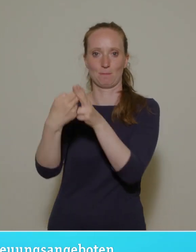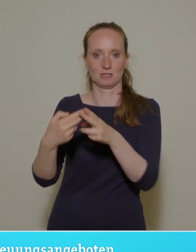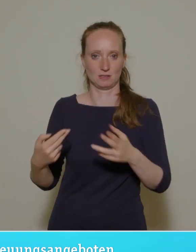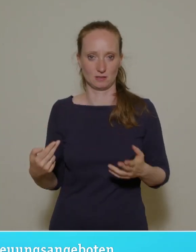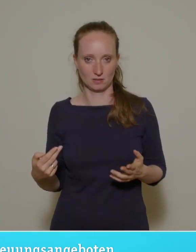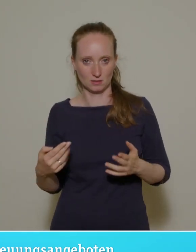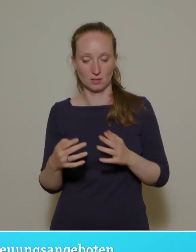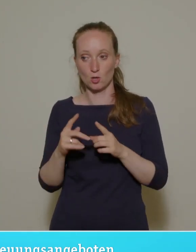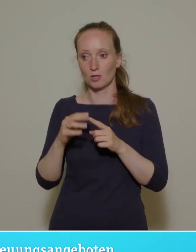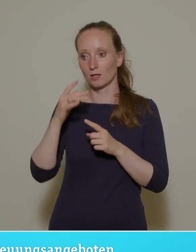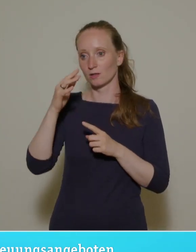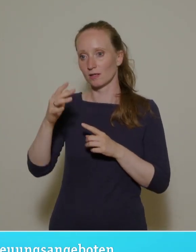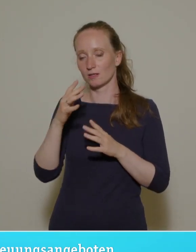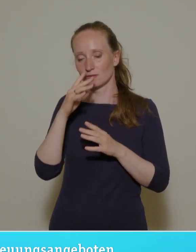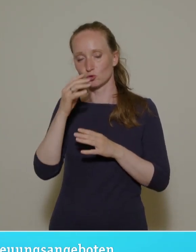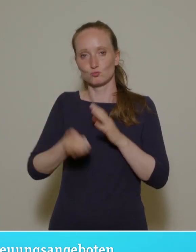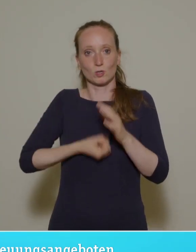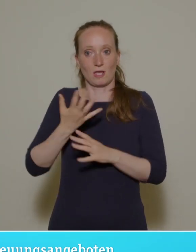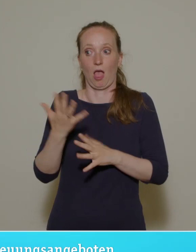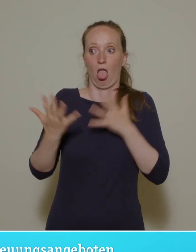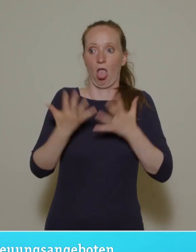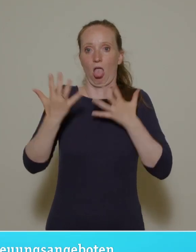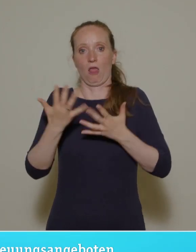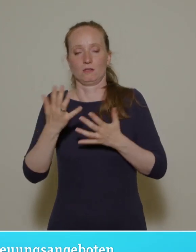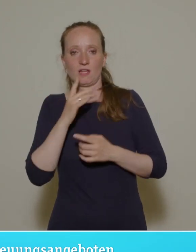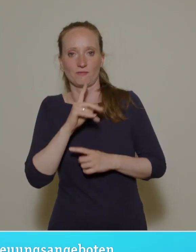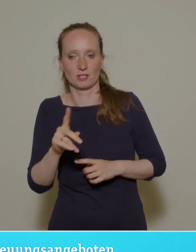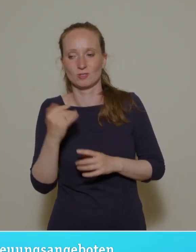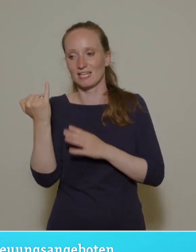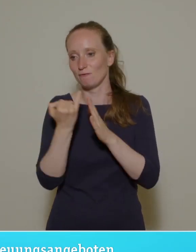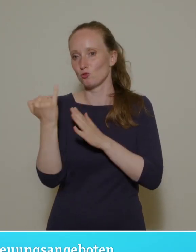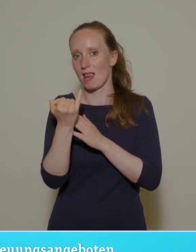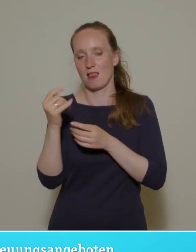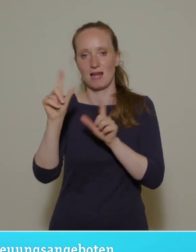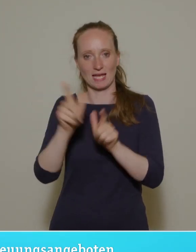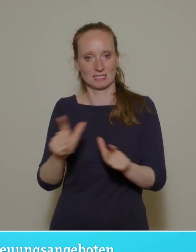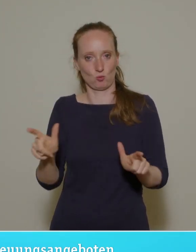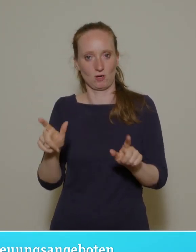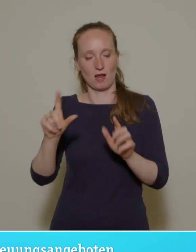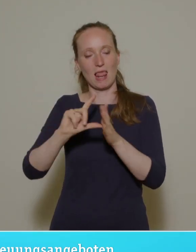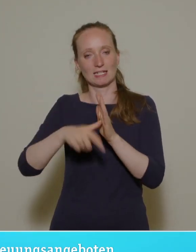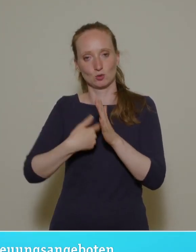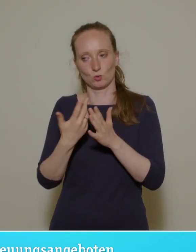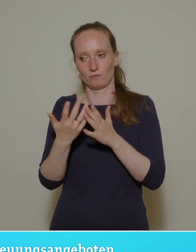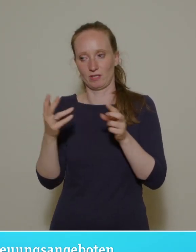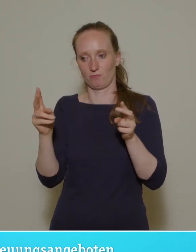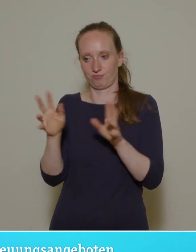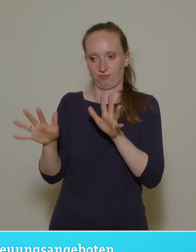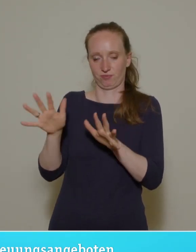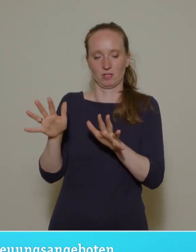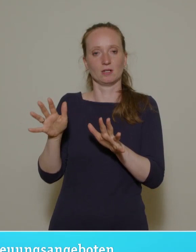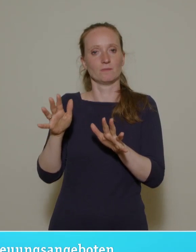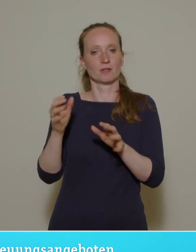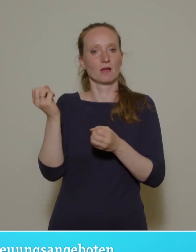Leistung zurückgestellt werden muss. Und deswegen tragen wir auch keine Eulen nach Athen. Das ist mir uns schon